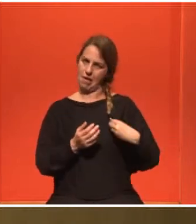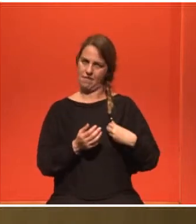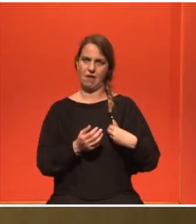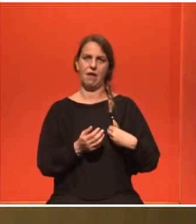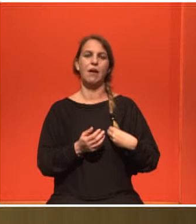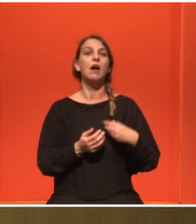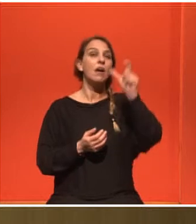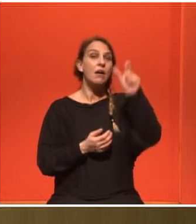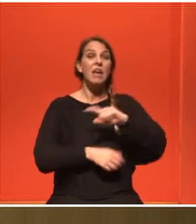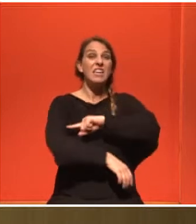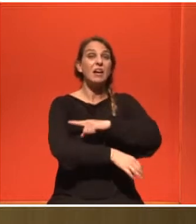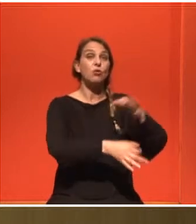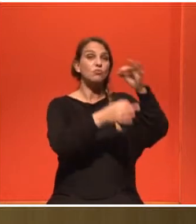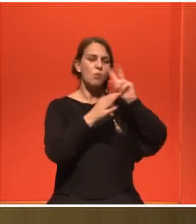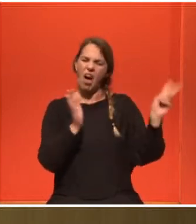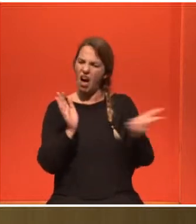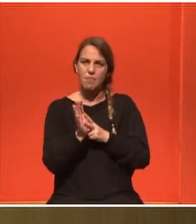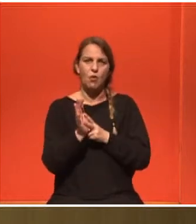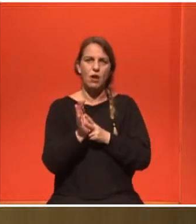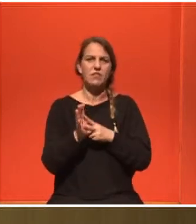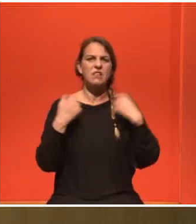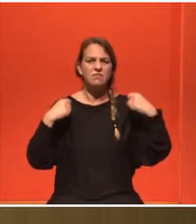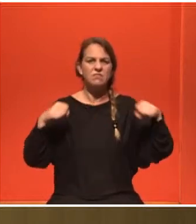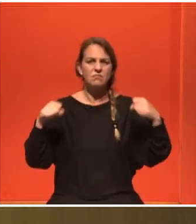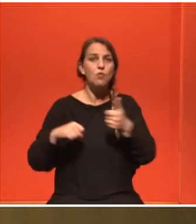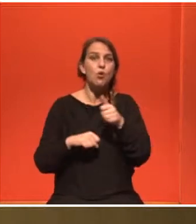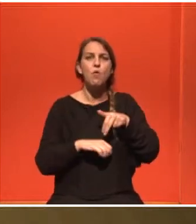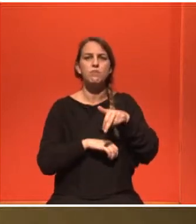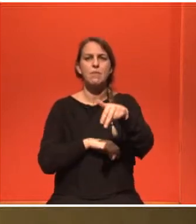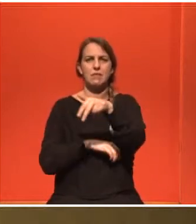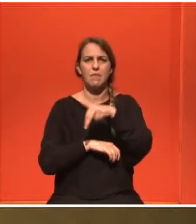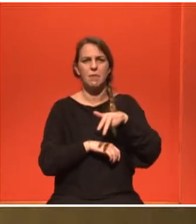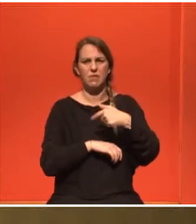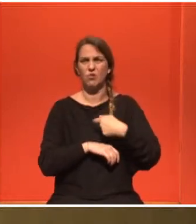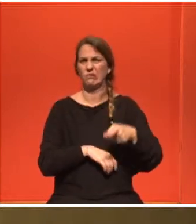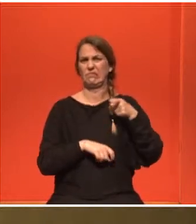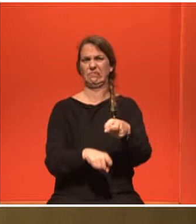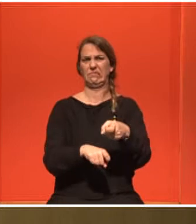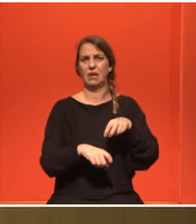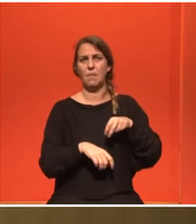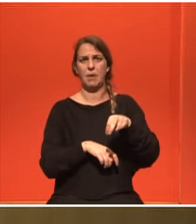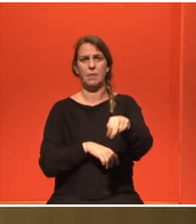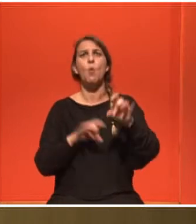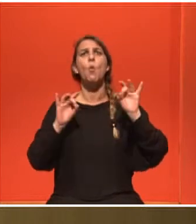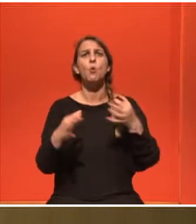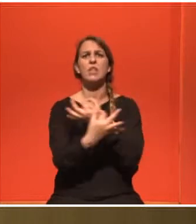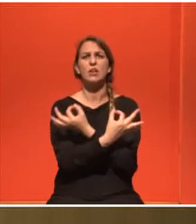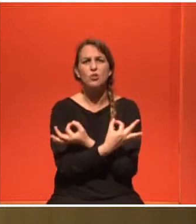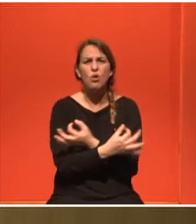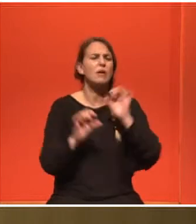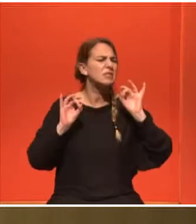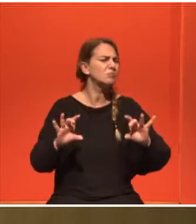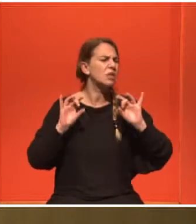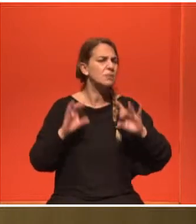γιατρός που με χειρουργήθη μου απαγόρεψε να κάνω κάθε άσκηση πέρα του περπατήματος, που δεν μου αρέσει. Δεν μου επέτρεπε ούτε γυμναστική τύπου γιόγκα, ούτε θερμαλουτρά, ούτε